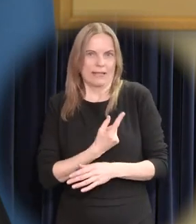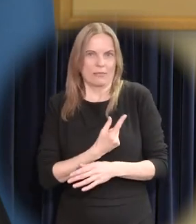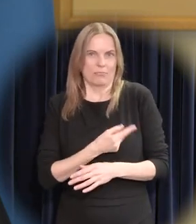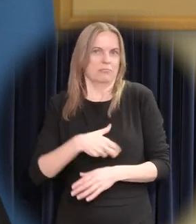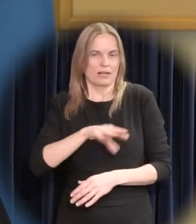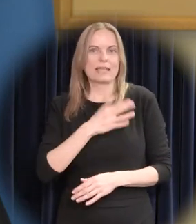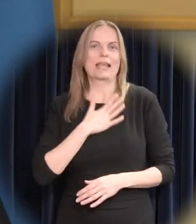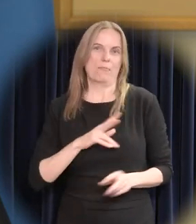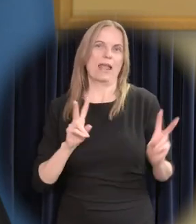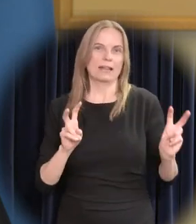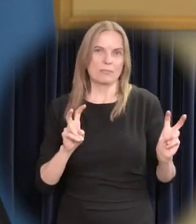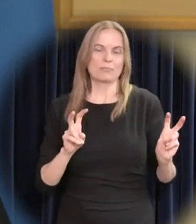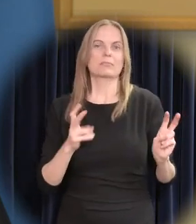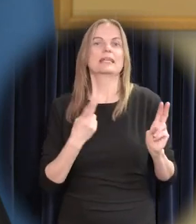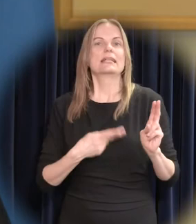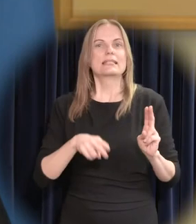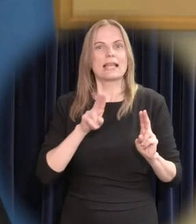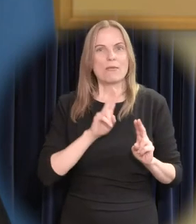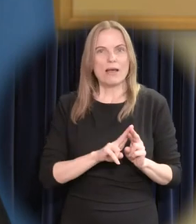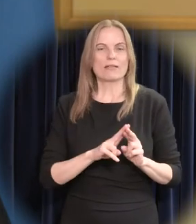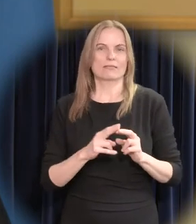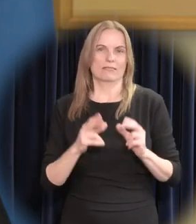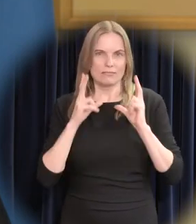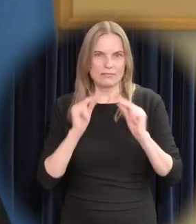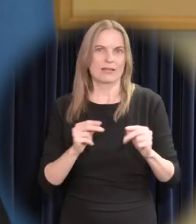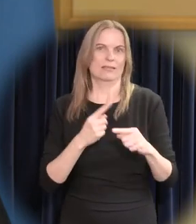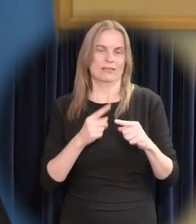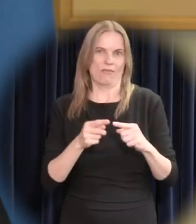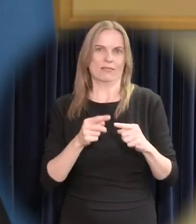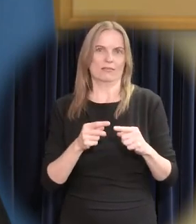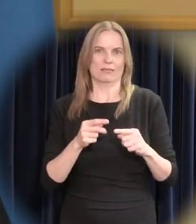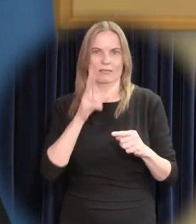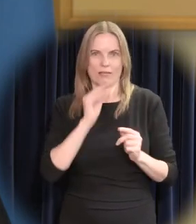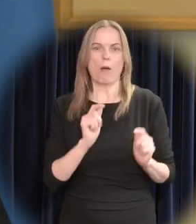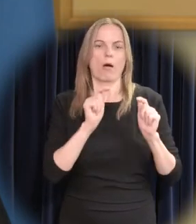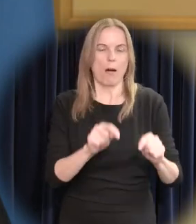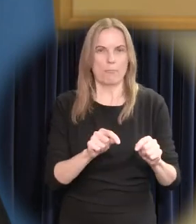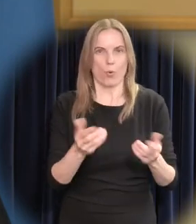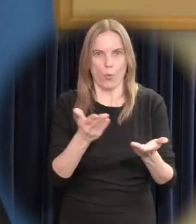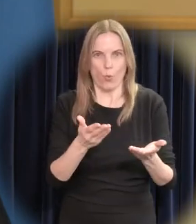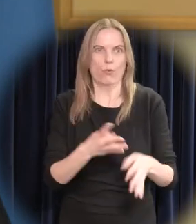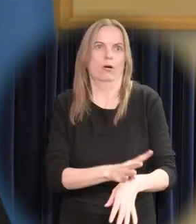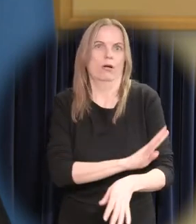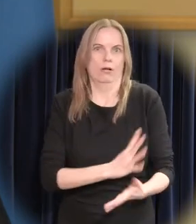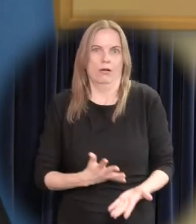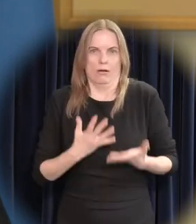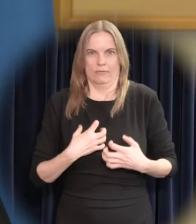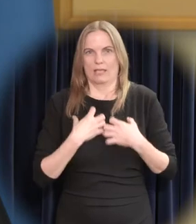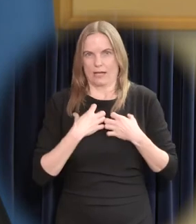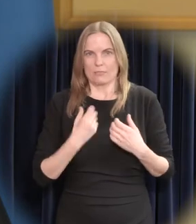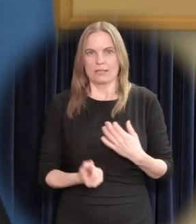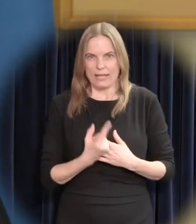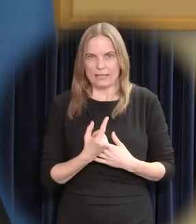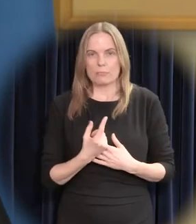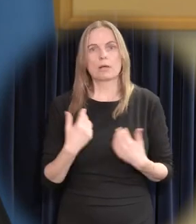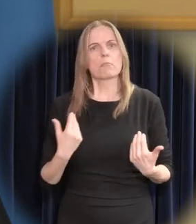kui me lõpuks tõepooles sinna jõuame, kus kananah kihule tõuseb. Tänased populistid tahavad rahvale kananaha ihule